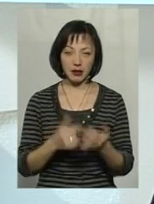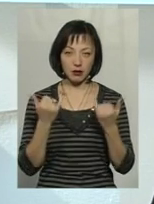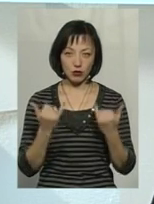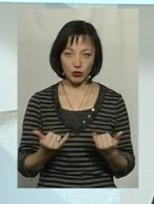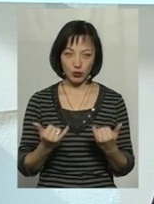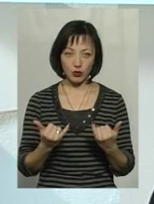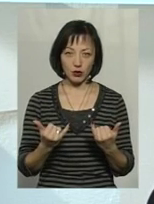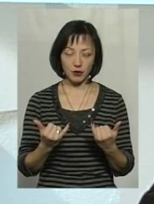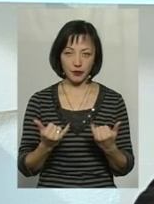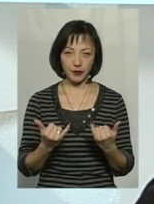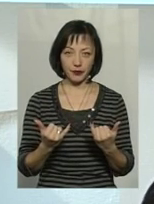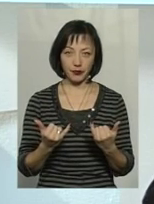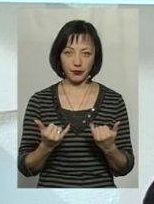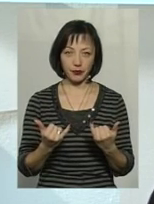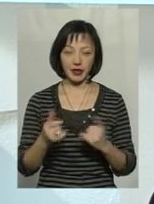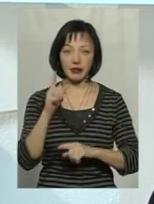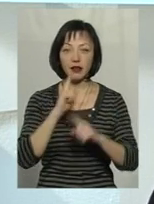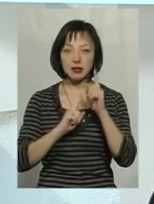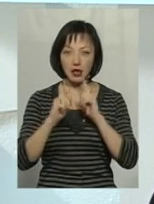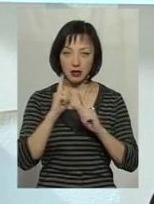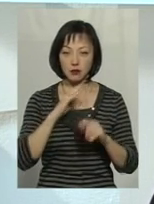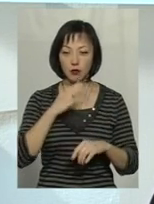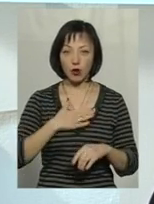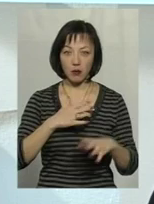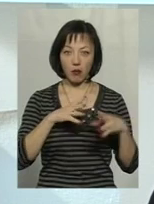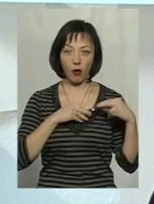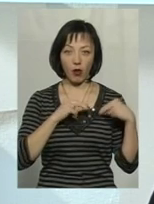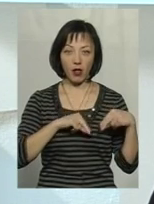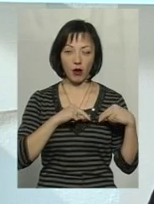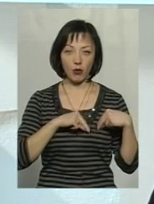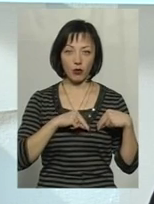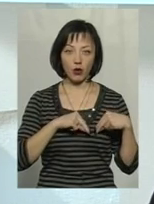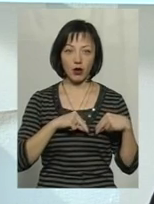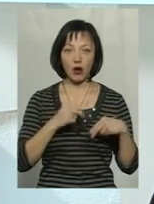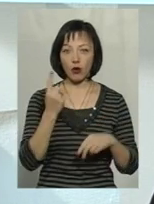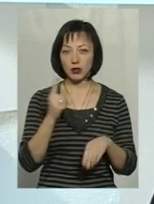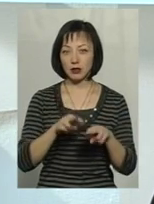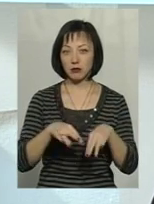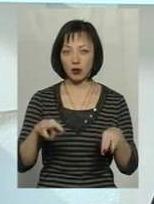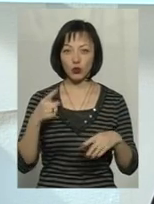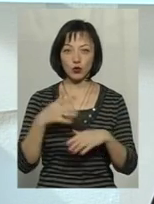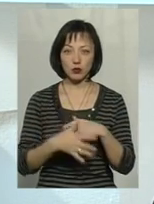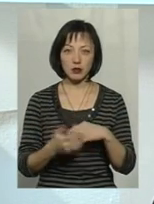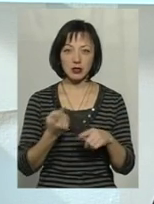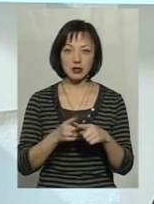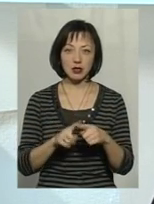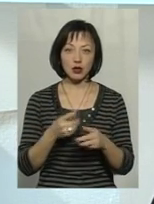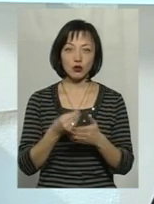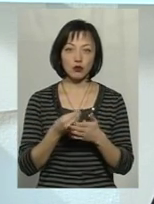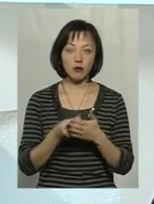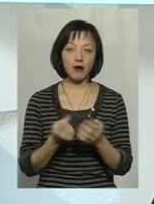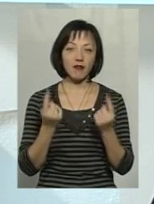на сесії моїм колегою. Ну, один мільйон, ми розуміємо, що це сума велика.